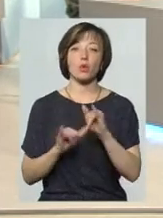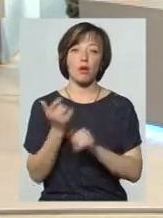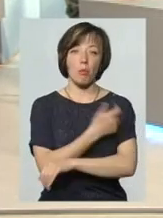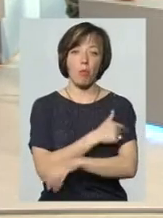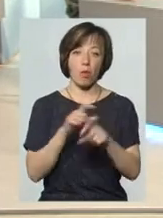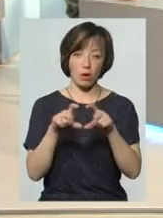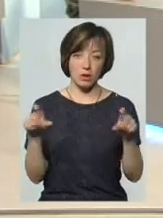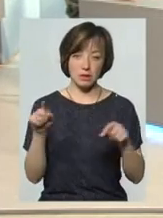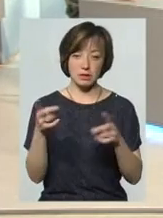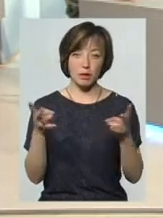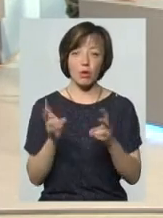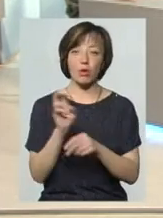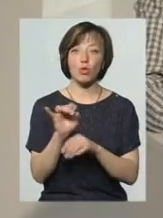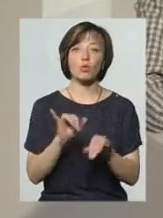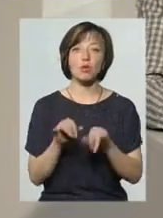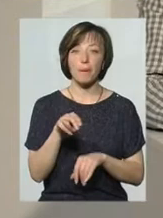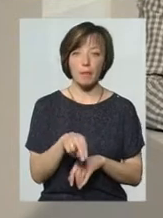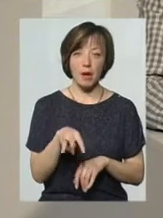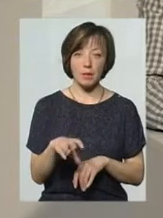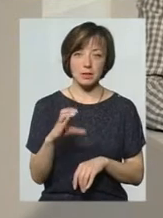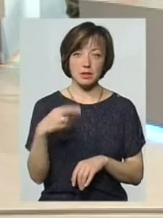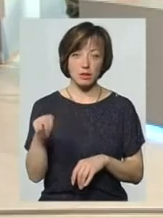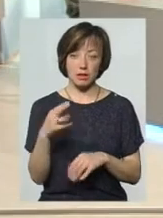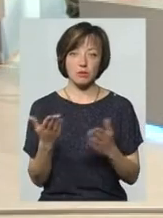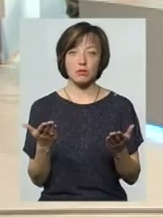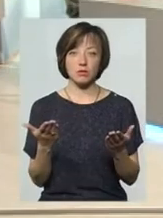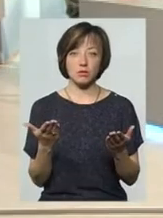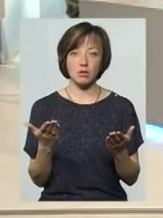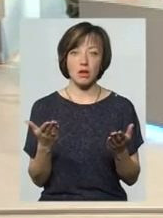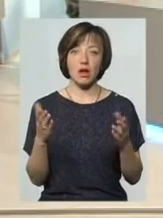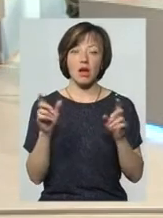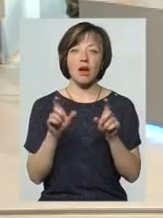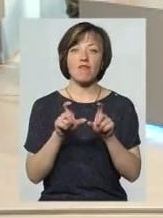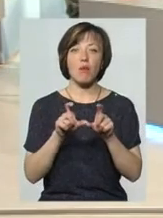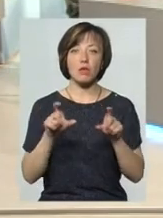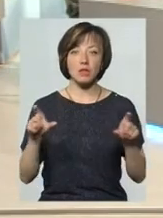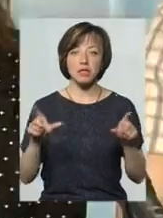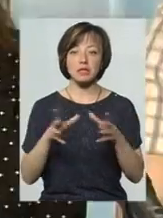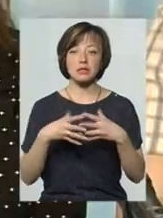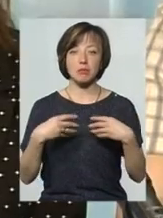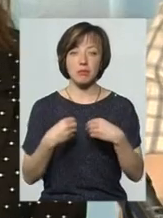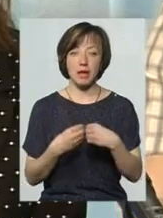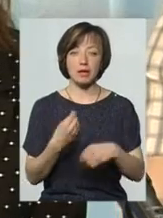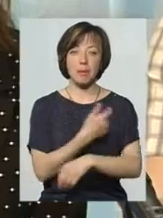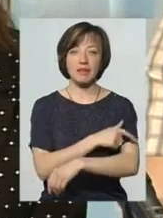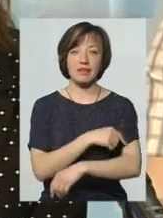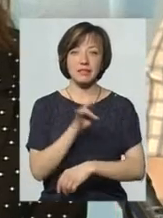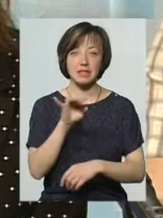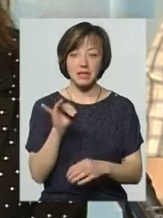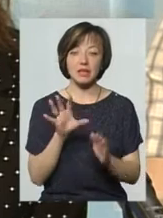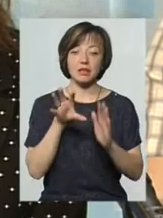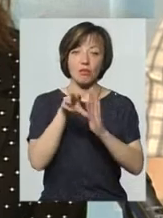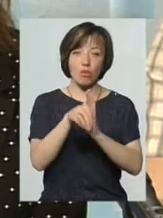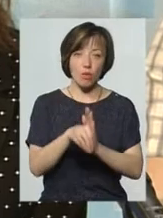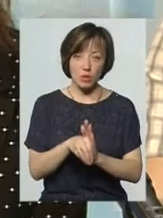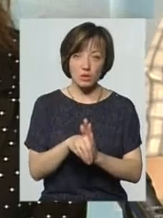поліклініку. Зараз нам треба йти куди? ПМСД чи поліклініку? В амбулаторію загальної практики сімейної медицини, який є структурним